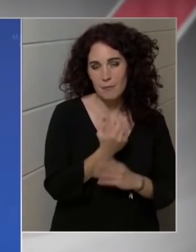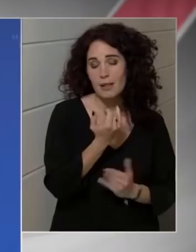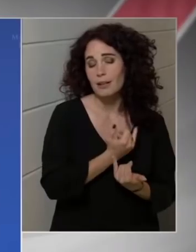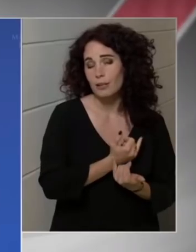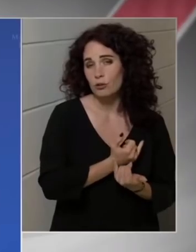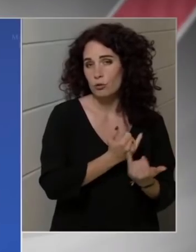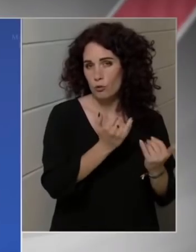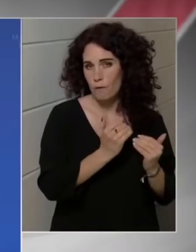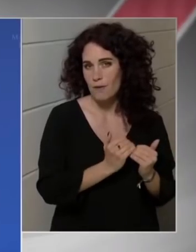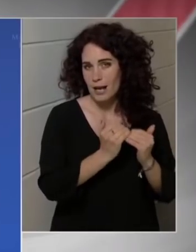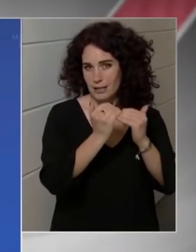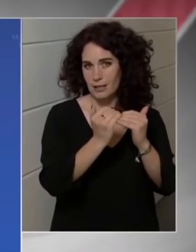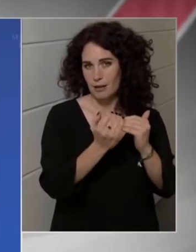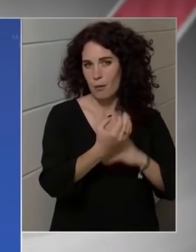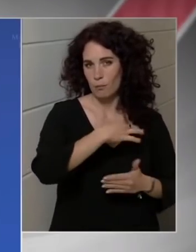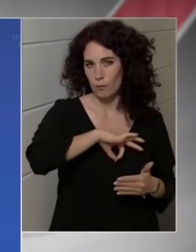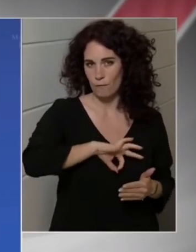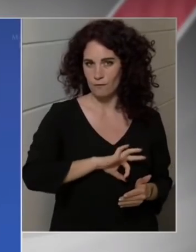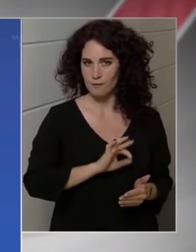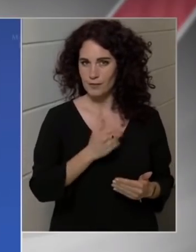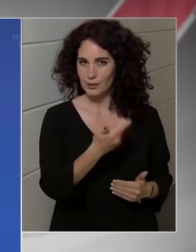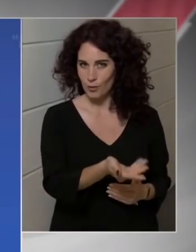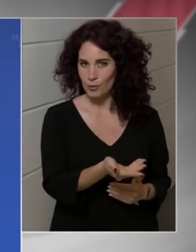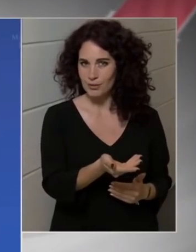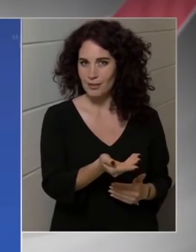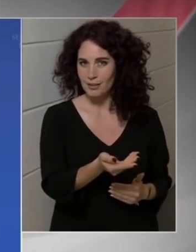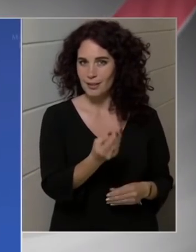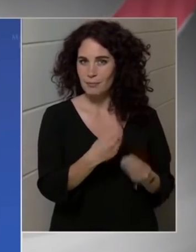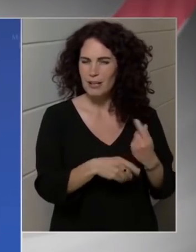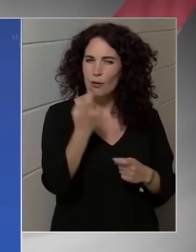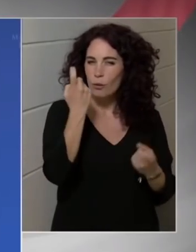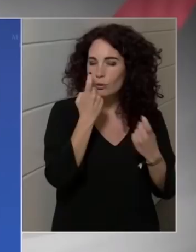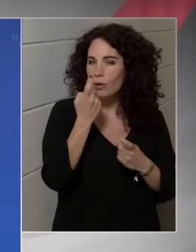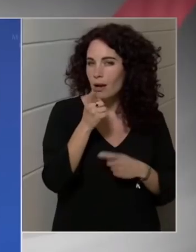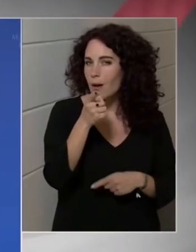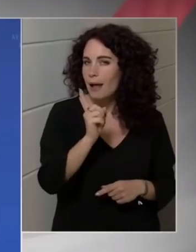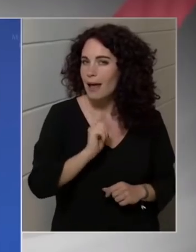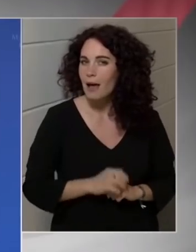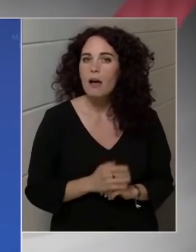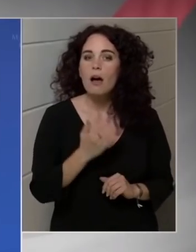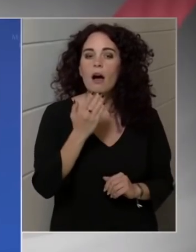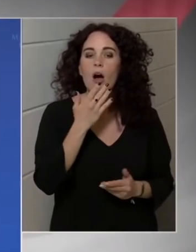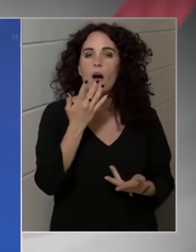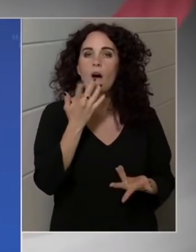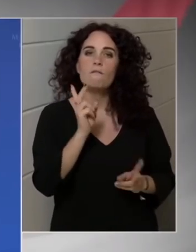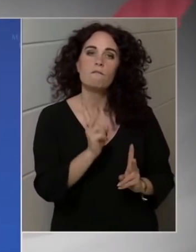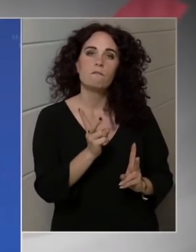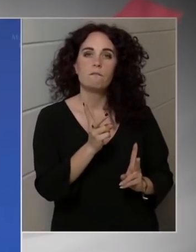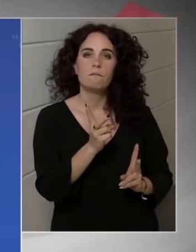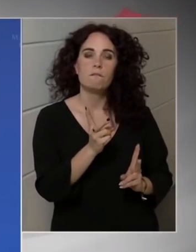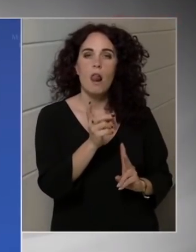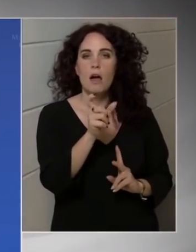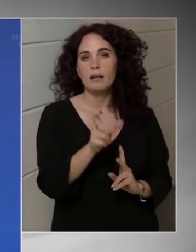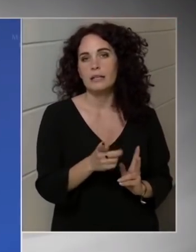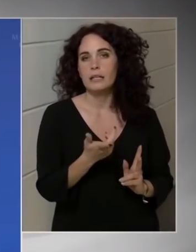generálódik extra profit, mert egyrésztről a szénhidrogének kitermelése